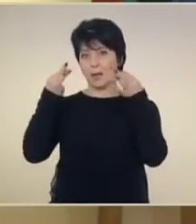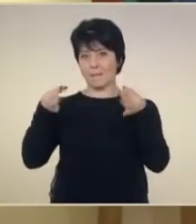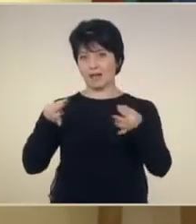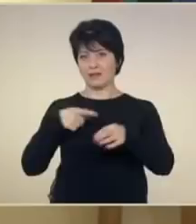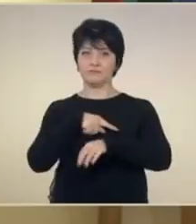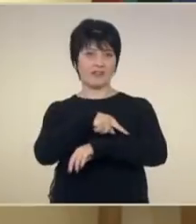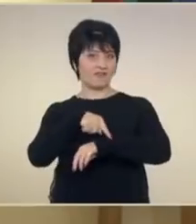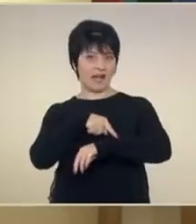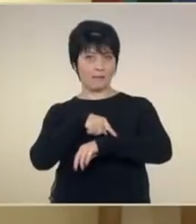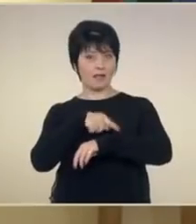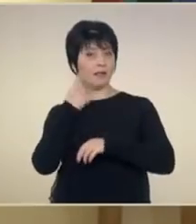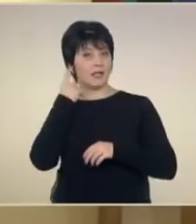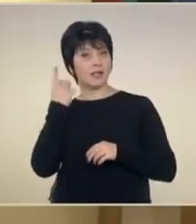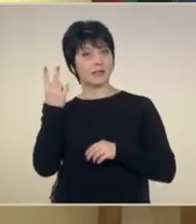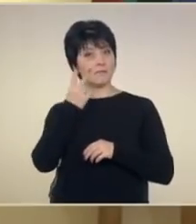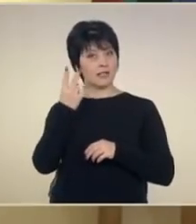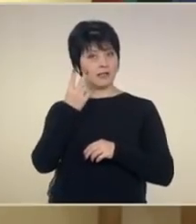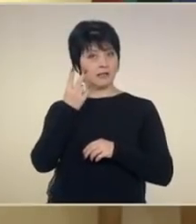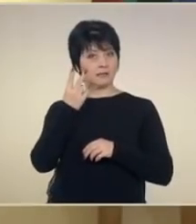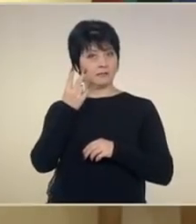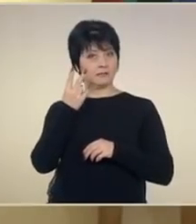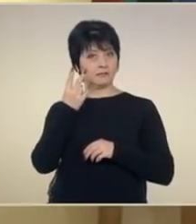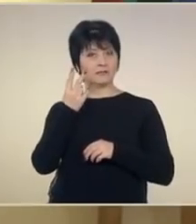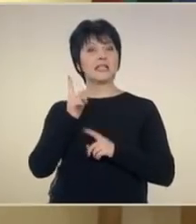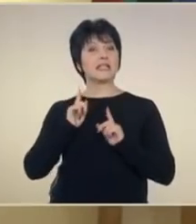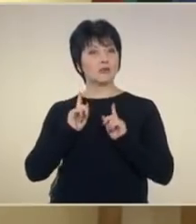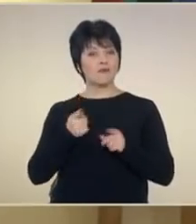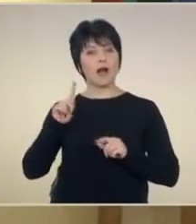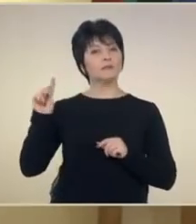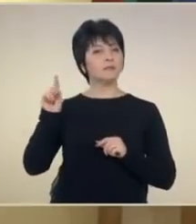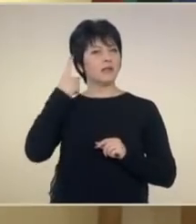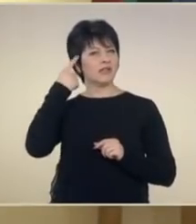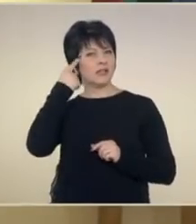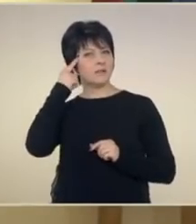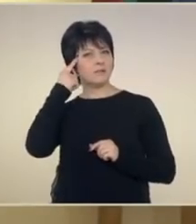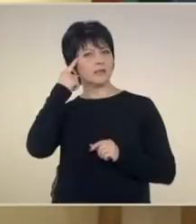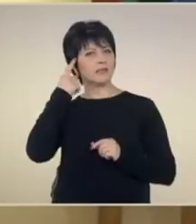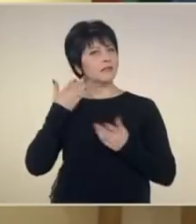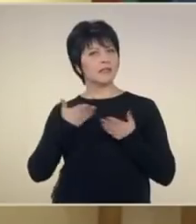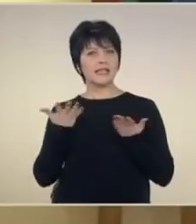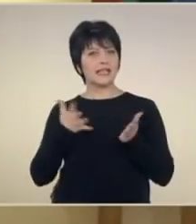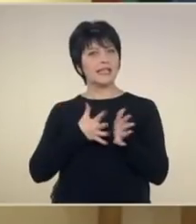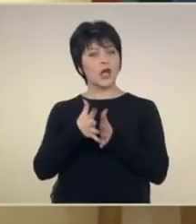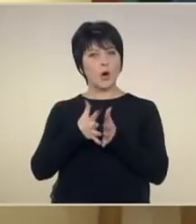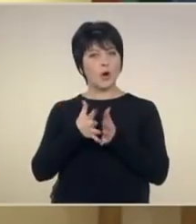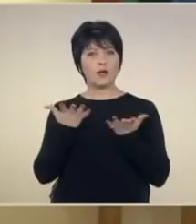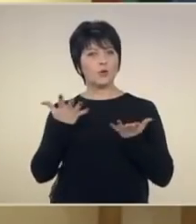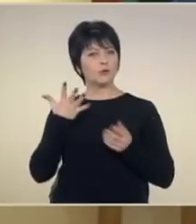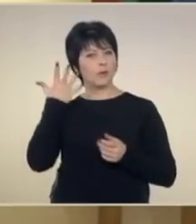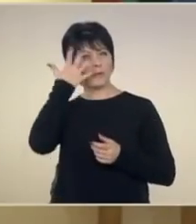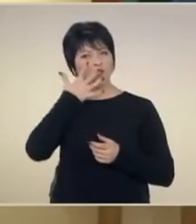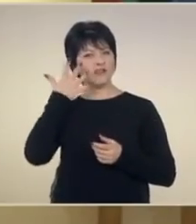време и разбиране. За това първата ми мисъл е за онези, които преживяват